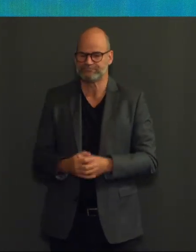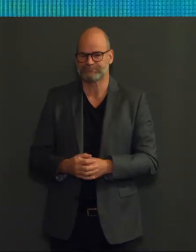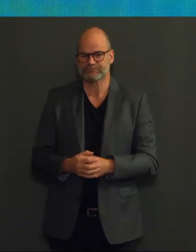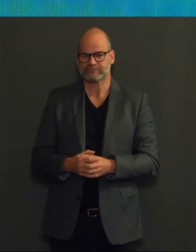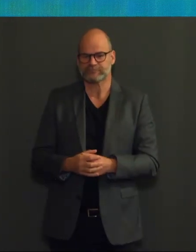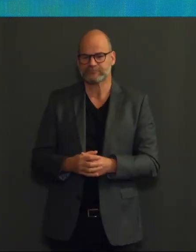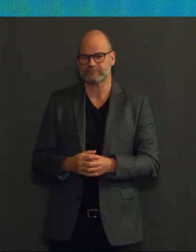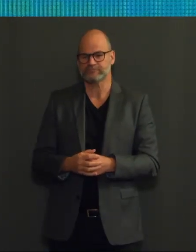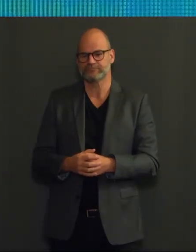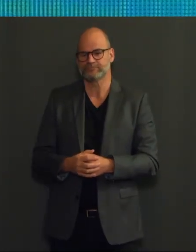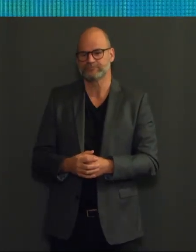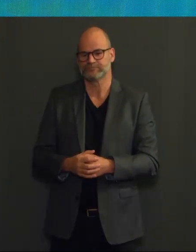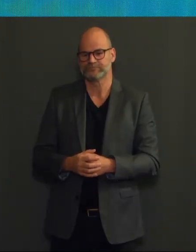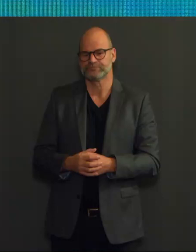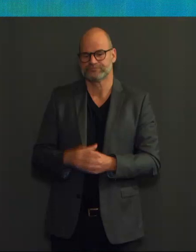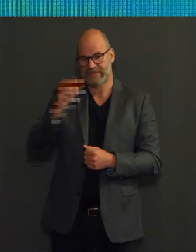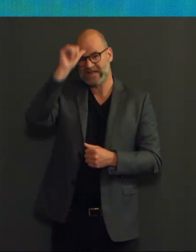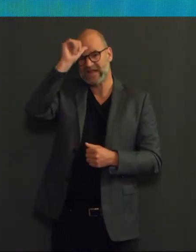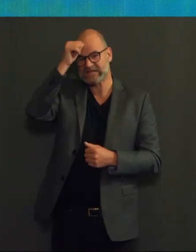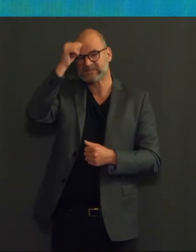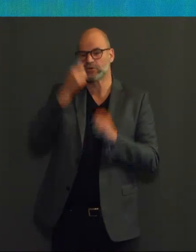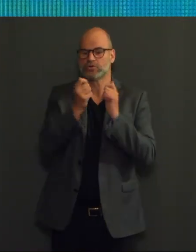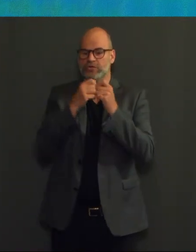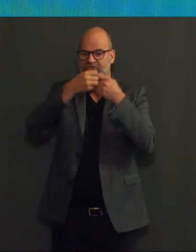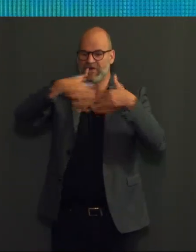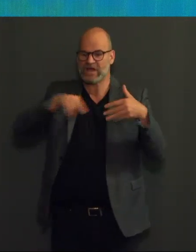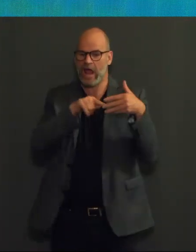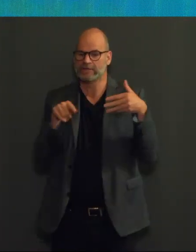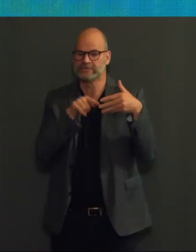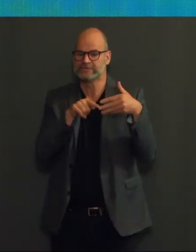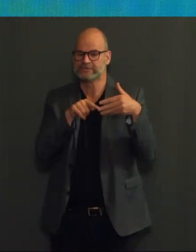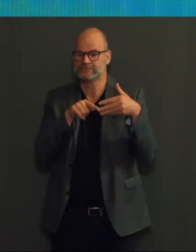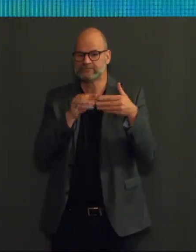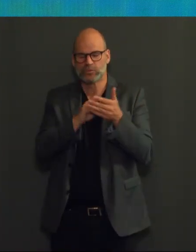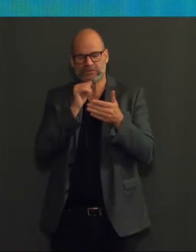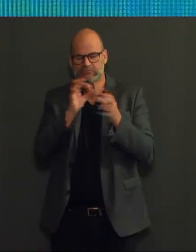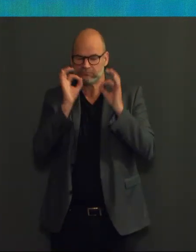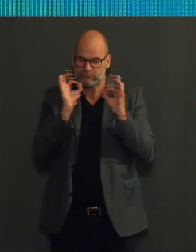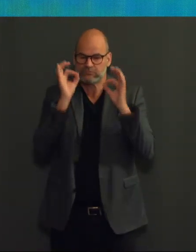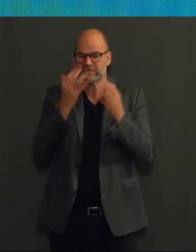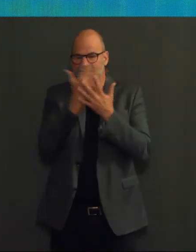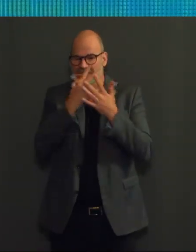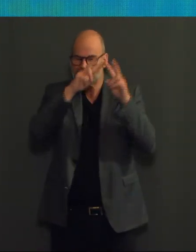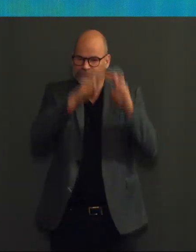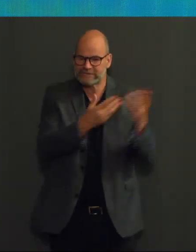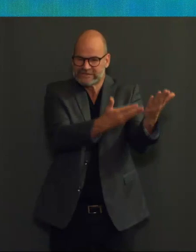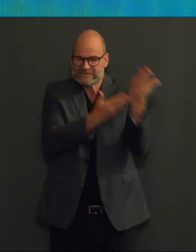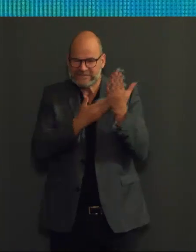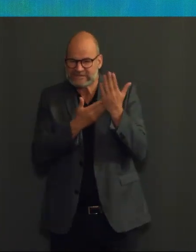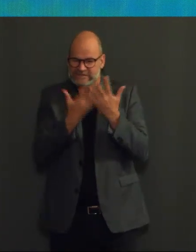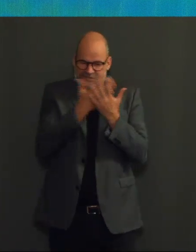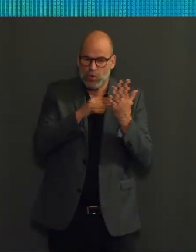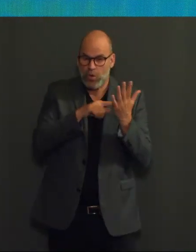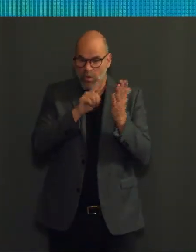dit te kunnen berekenen. Maar we gaan ervan uit dat ook daar de bescherming waarschijnlijk goed zal zijn tegen de erge vorm van de ziekte.